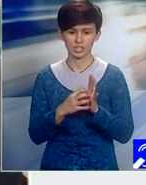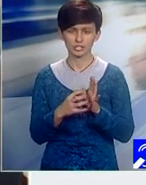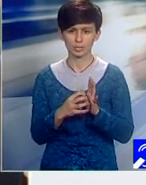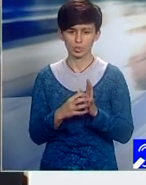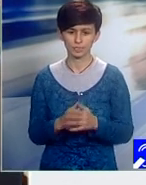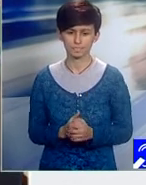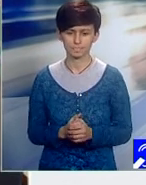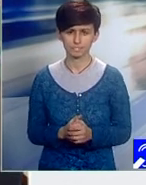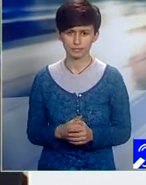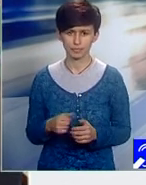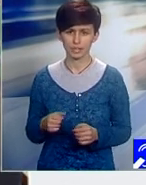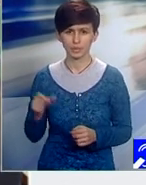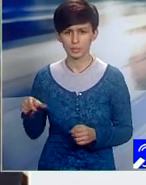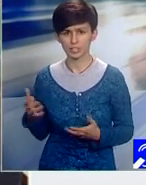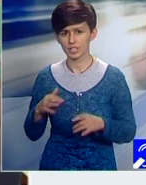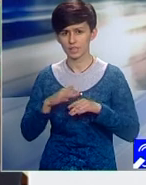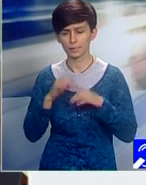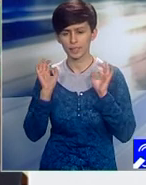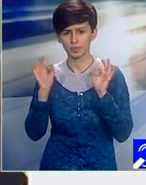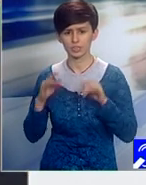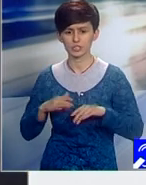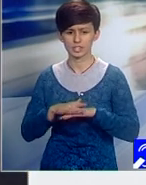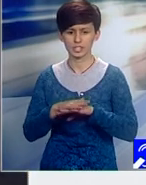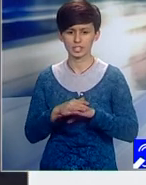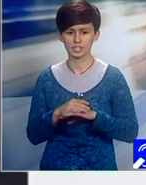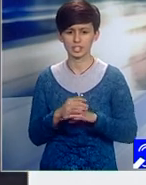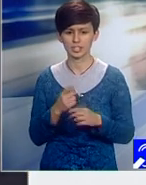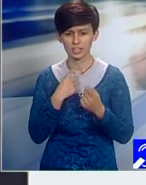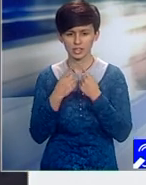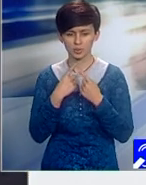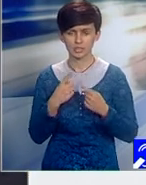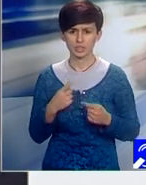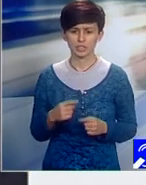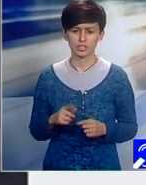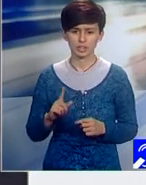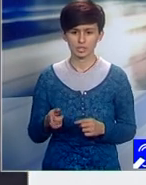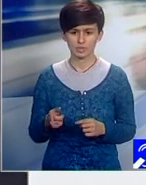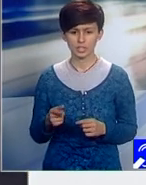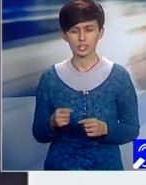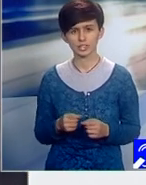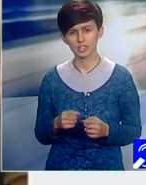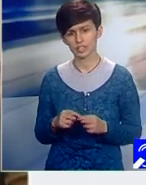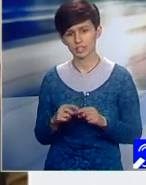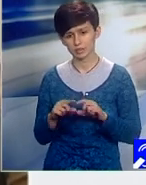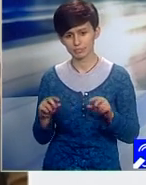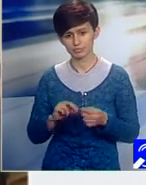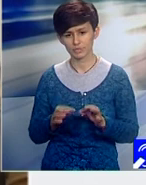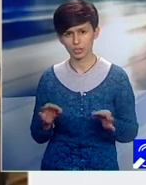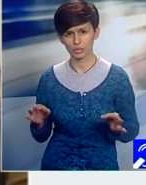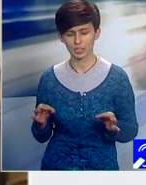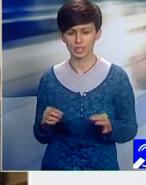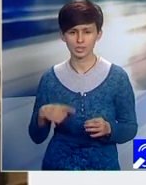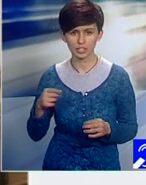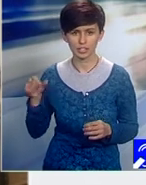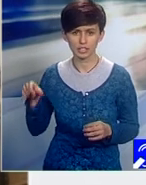momentul în care utilizatorii rețelelor sociale vor lăsa în comentariile mesajelor instigatoare la ură Stigărul, creat de studenți, restul